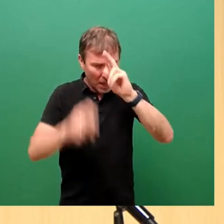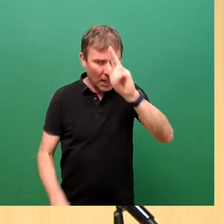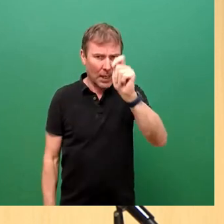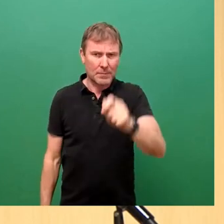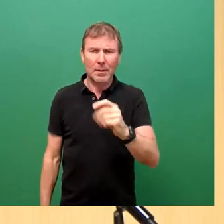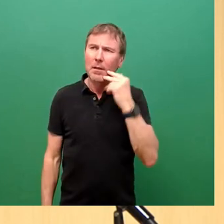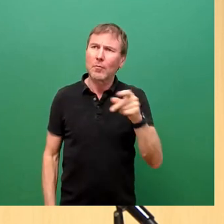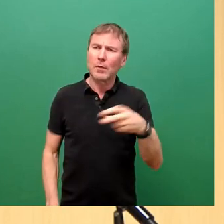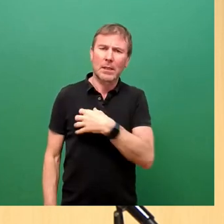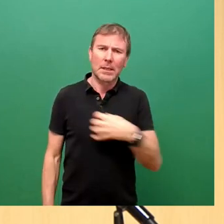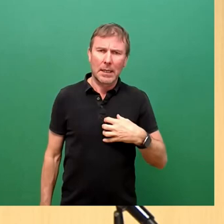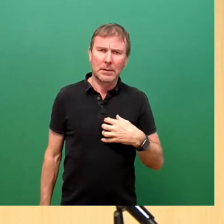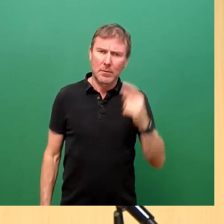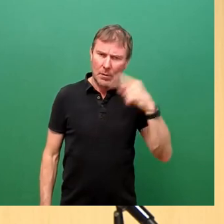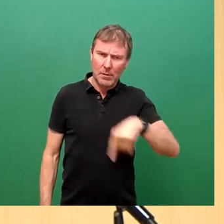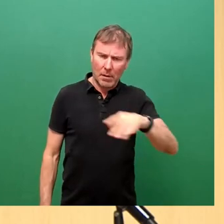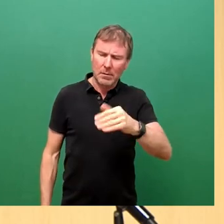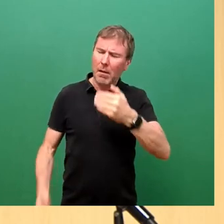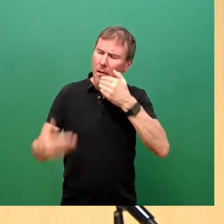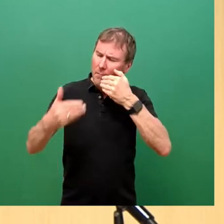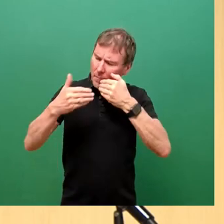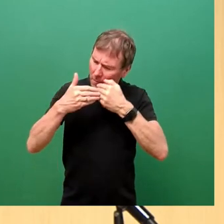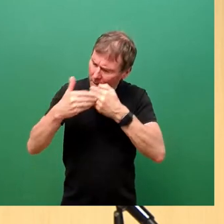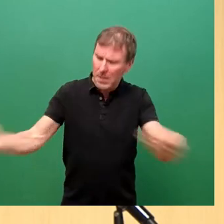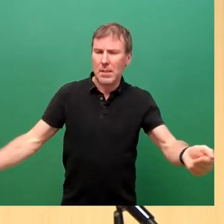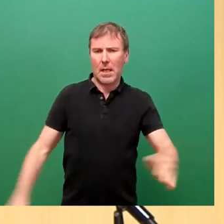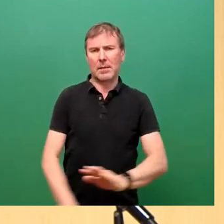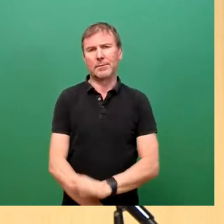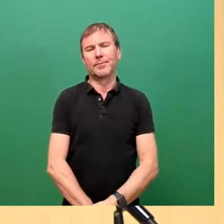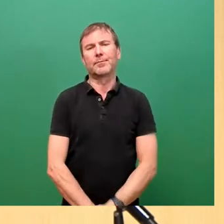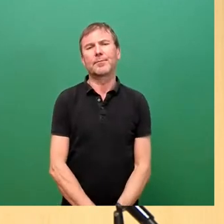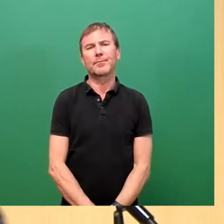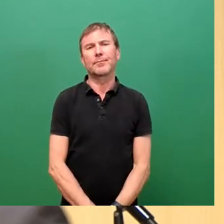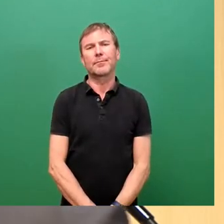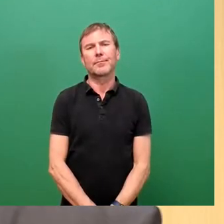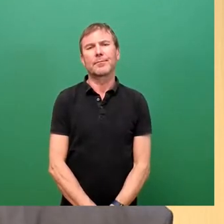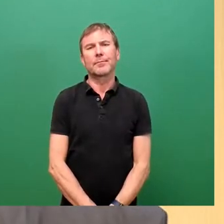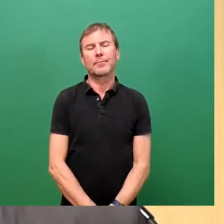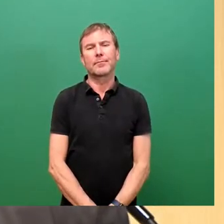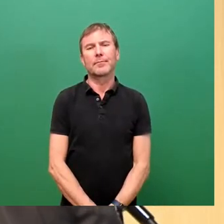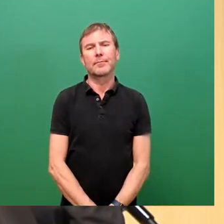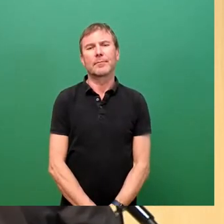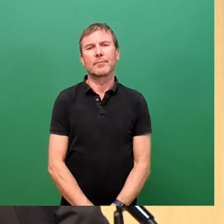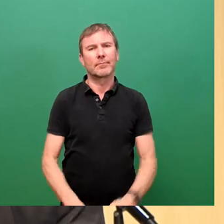Dresden und des Stadtrates vielen, vielen Dank. Applaus